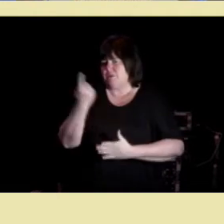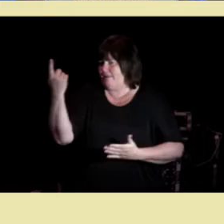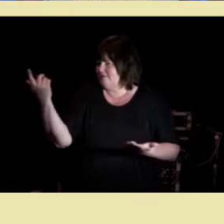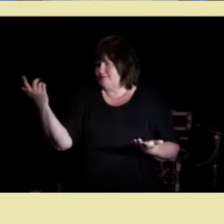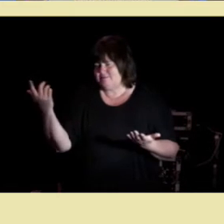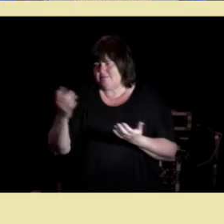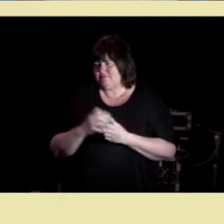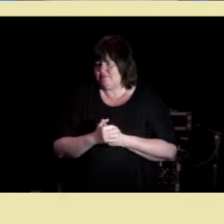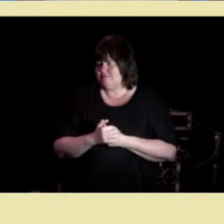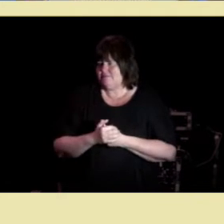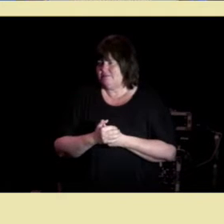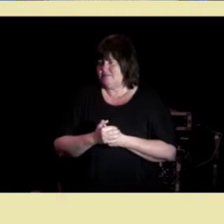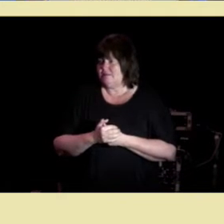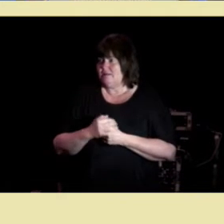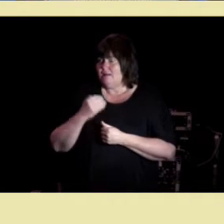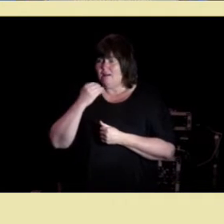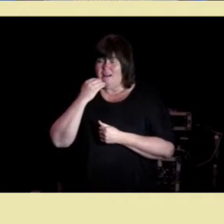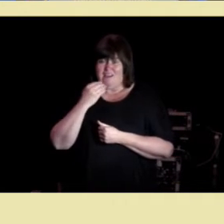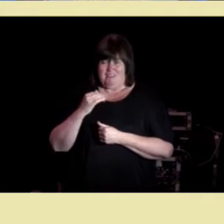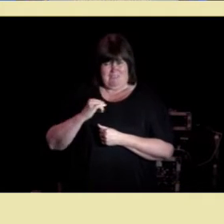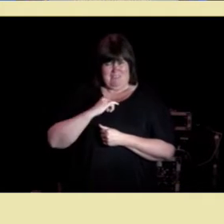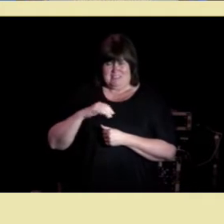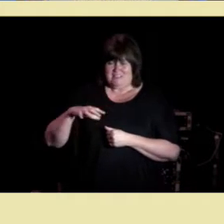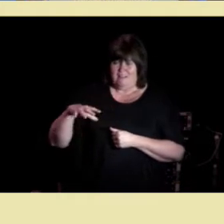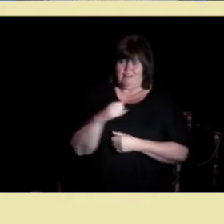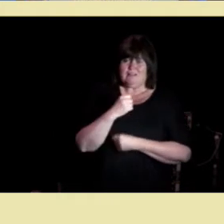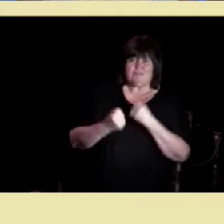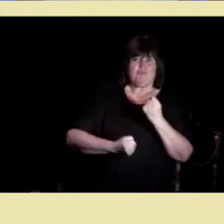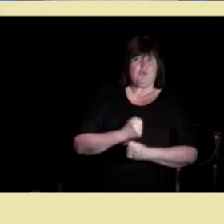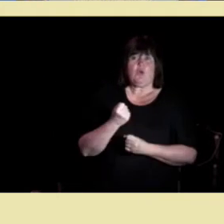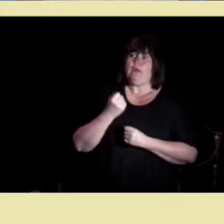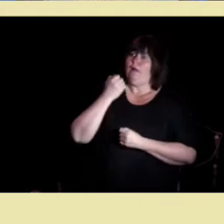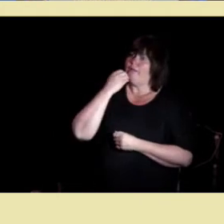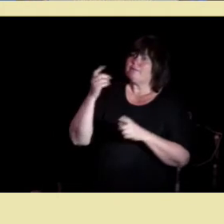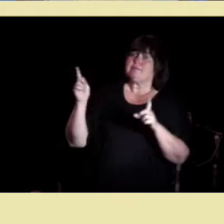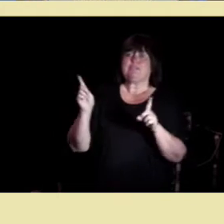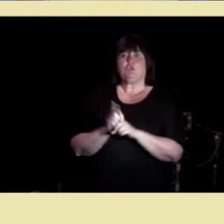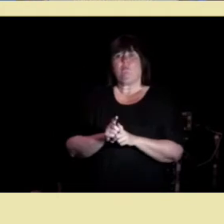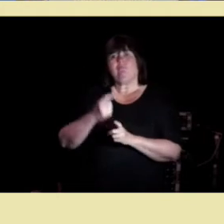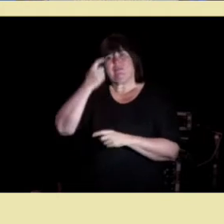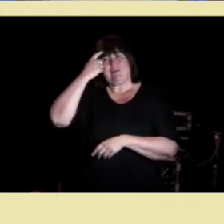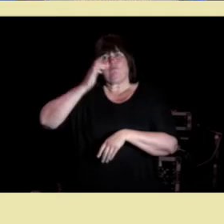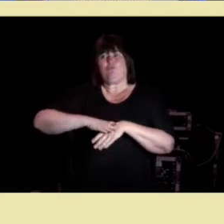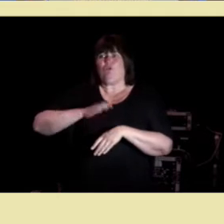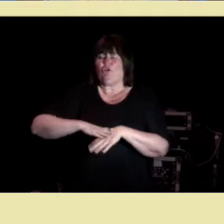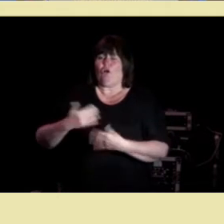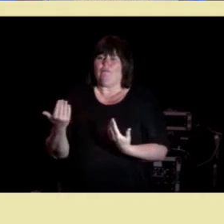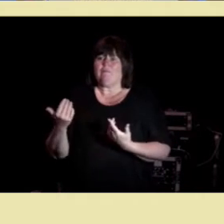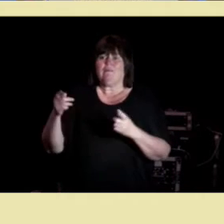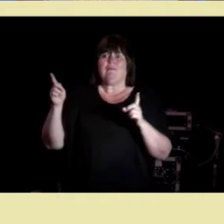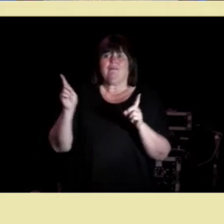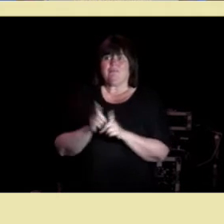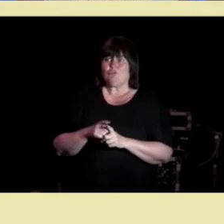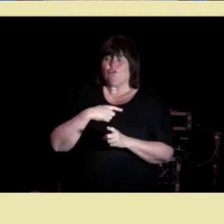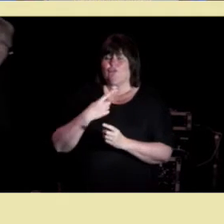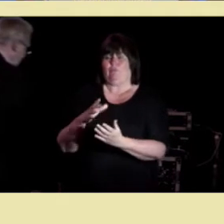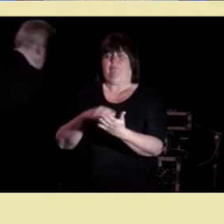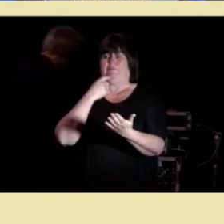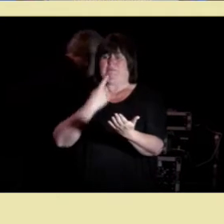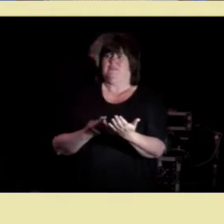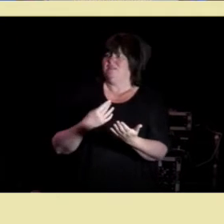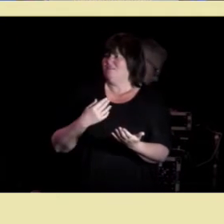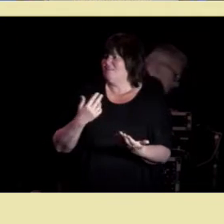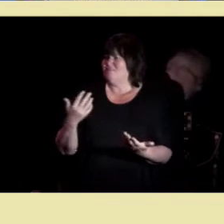hadde alt vi gjorde alltid gått som forventet alltid gått sånn som vi i SS-en sa hvem er som hadde stilt